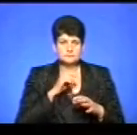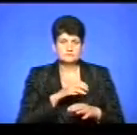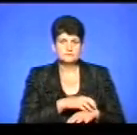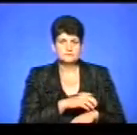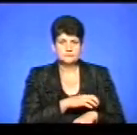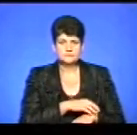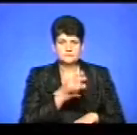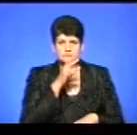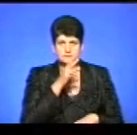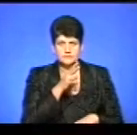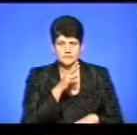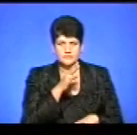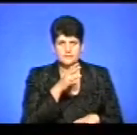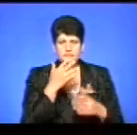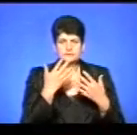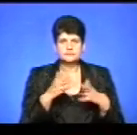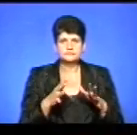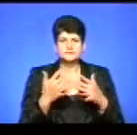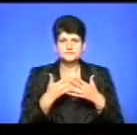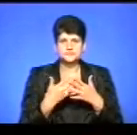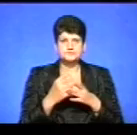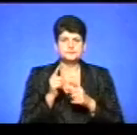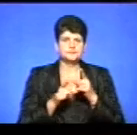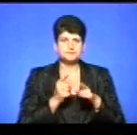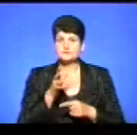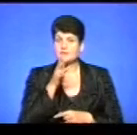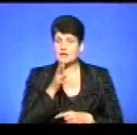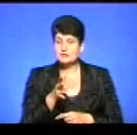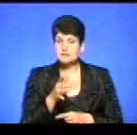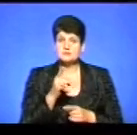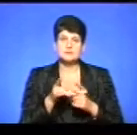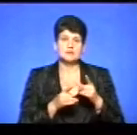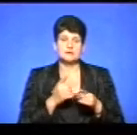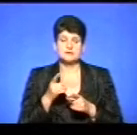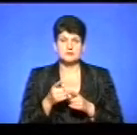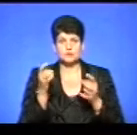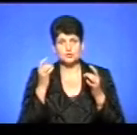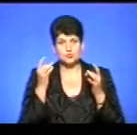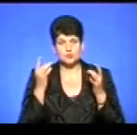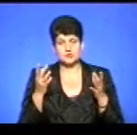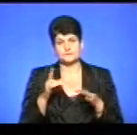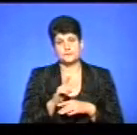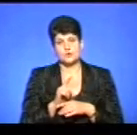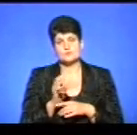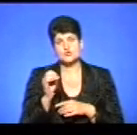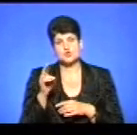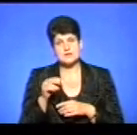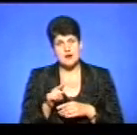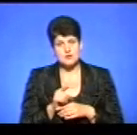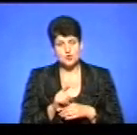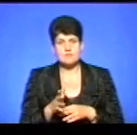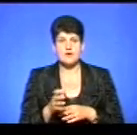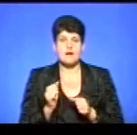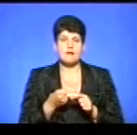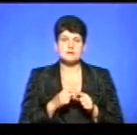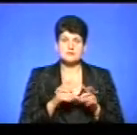-Соціалістичної Республіки. Тобто вже, скажімо так, змінилися часи, змінилися культурні певні норми, соціальні норми, а ось